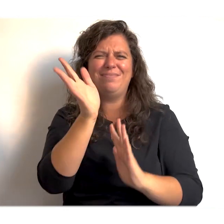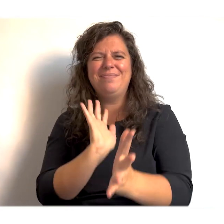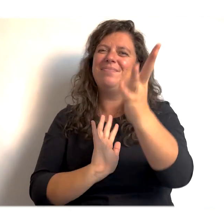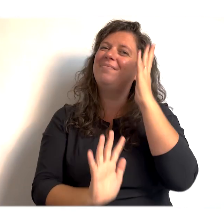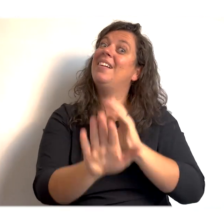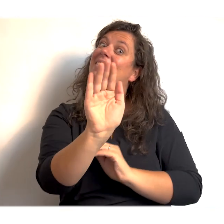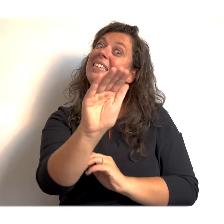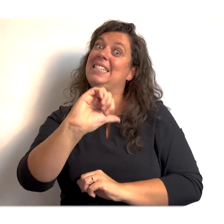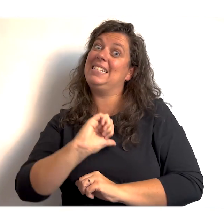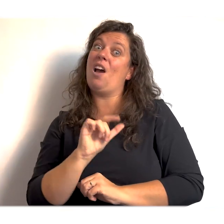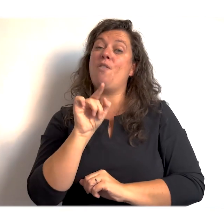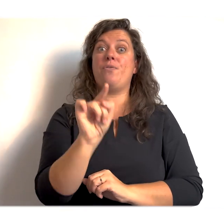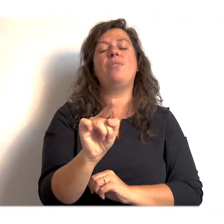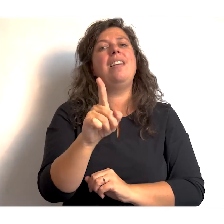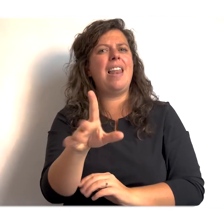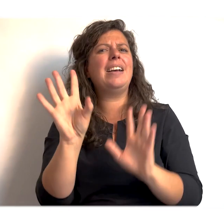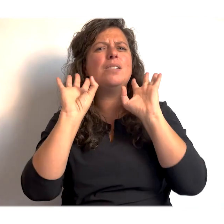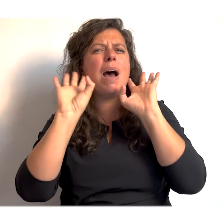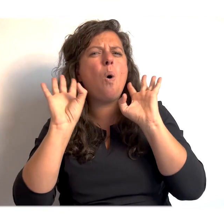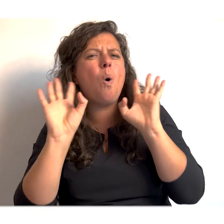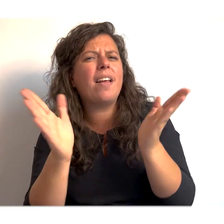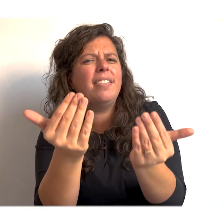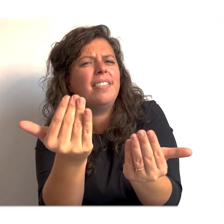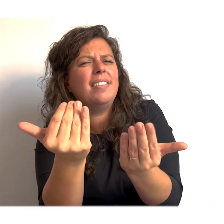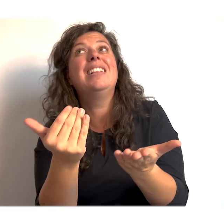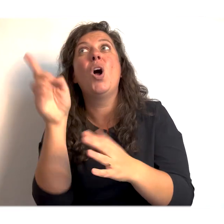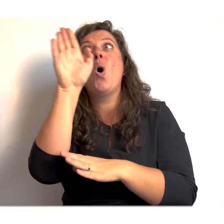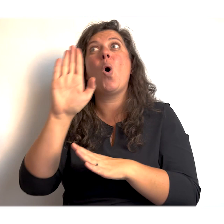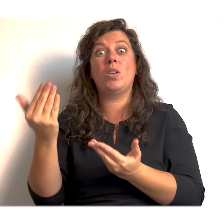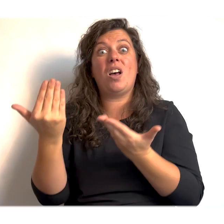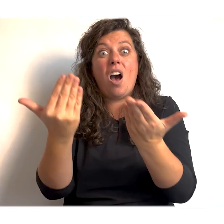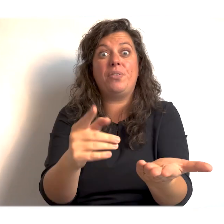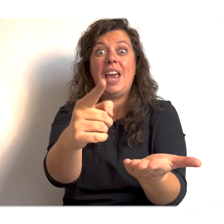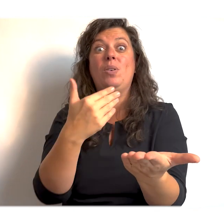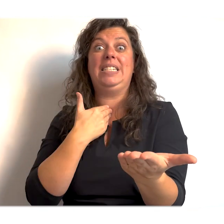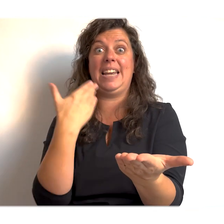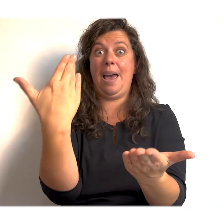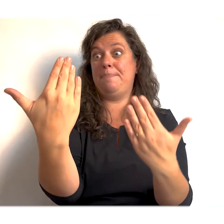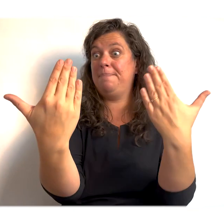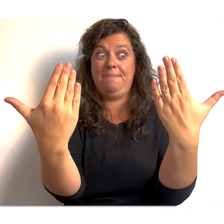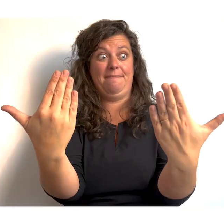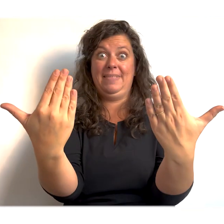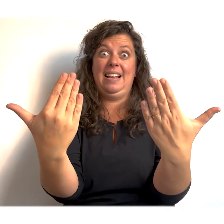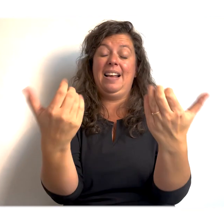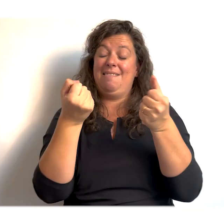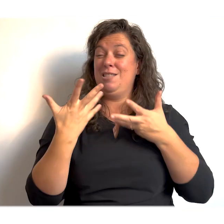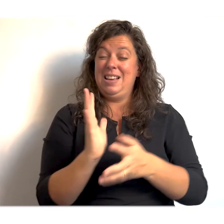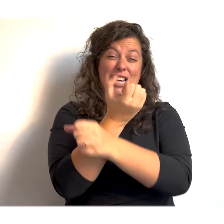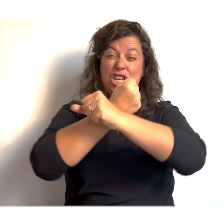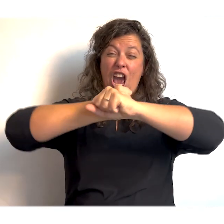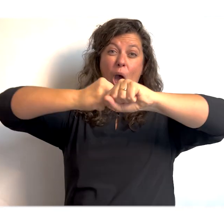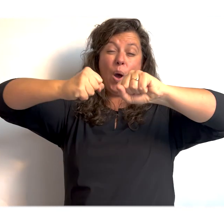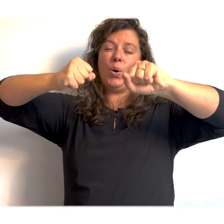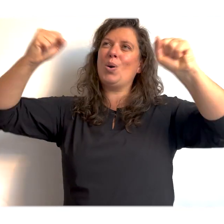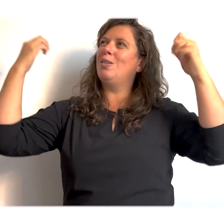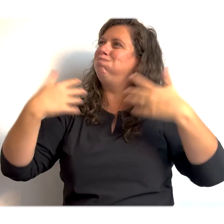Dus laat jezelf maar horen. God gaf jou een stem. En